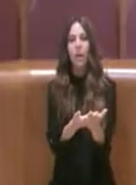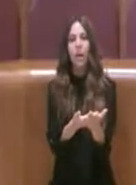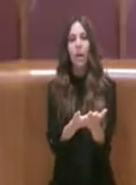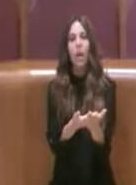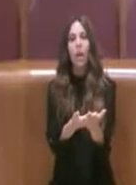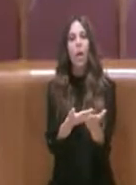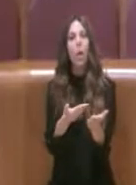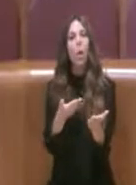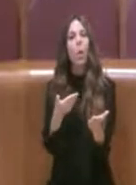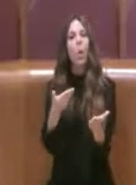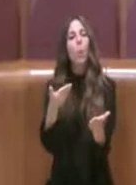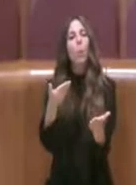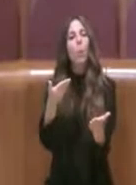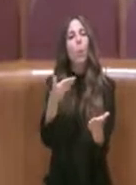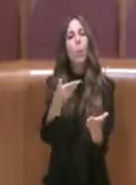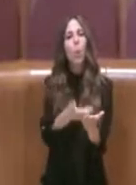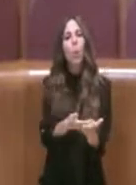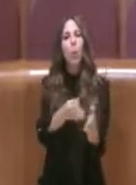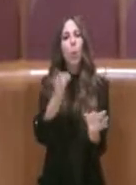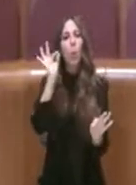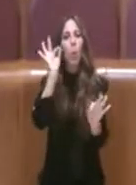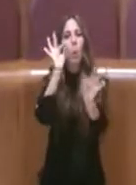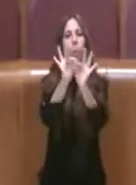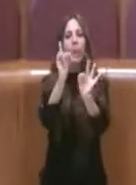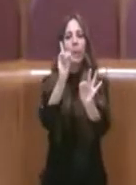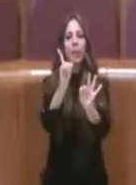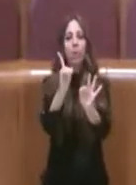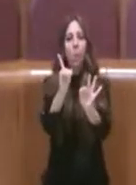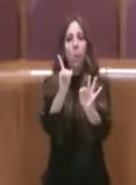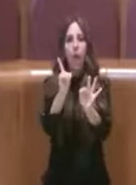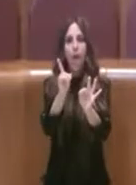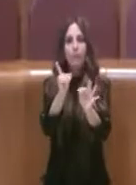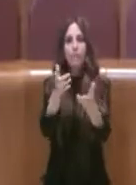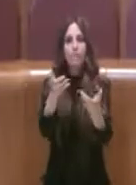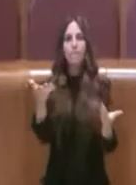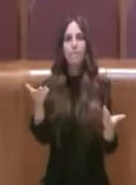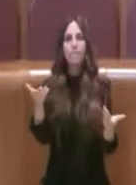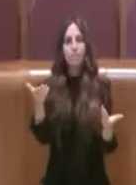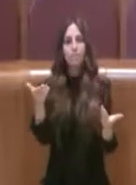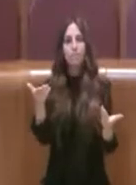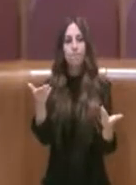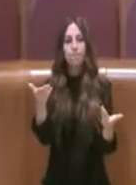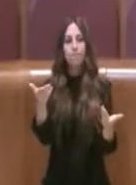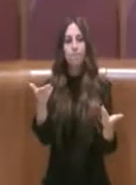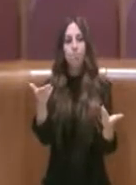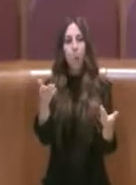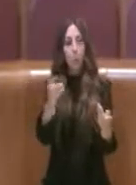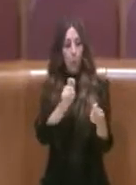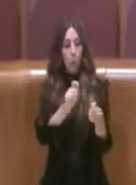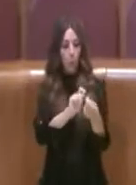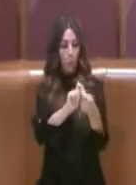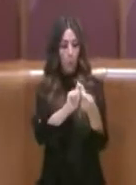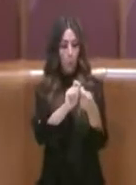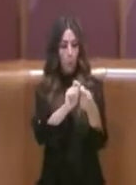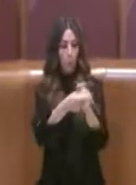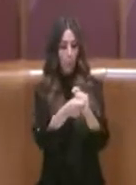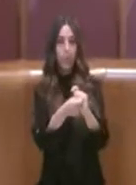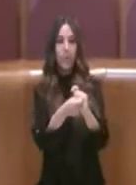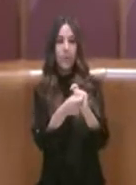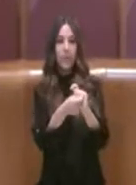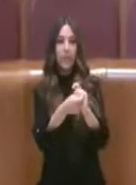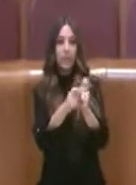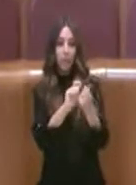nella modifica di atti di